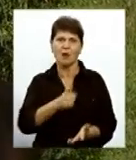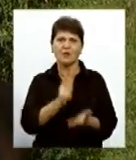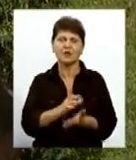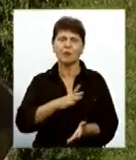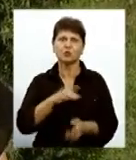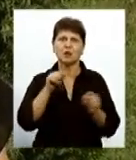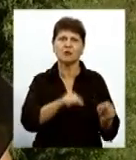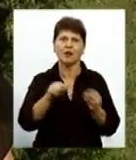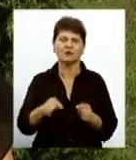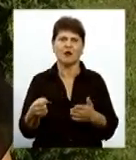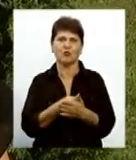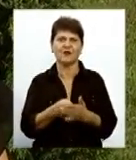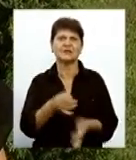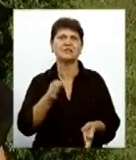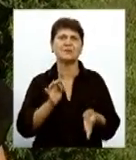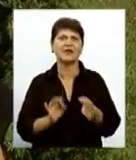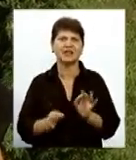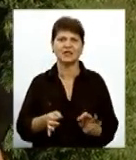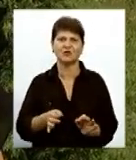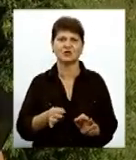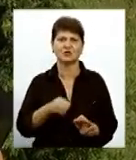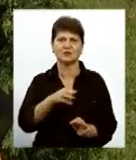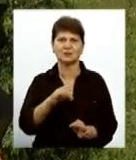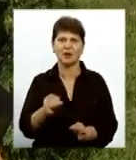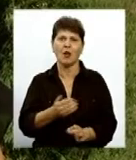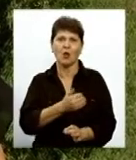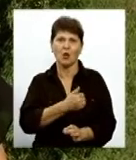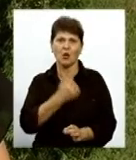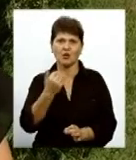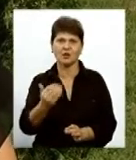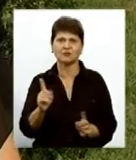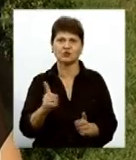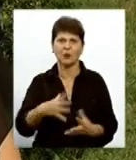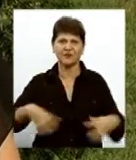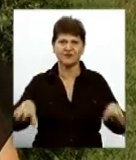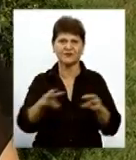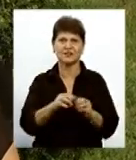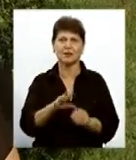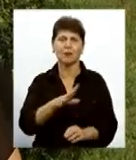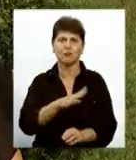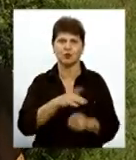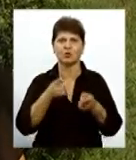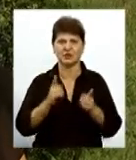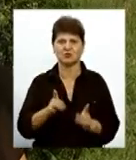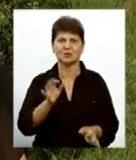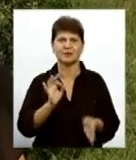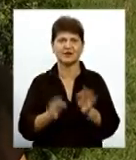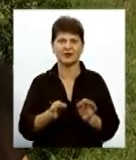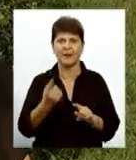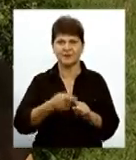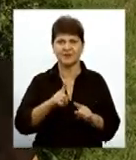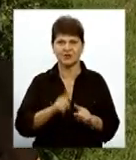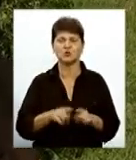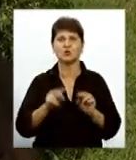добивався справедливості Що він хотів, щоб все було справедливо І за цю